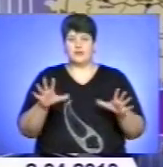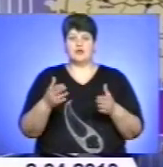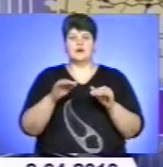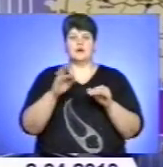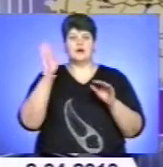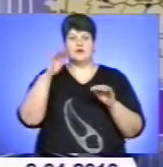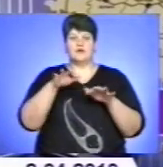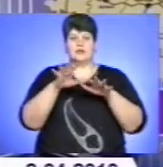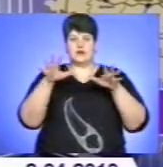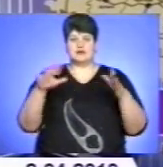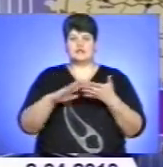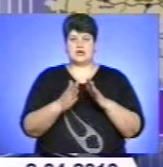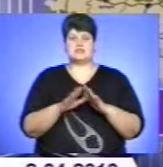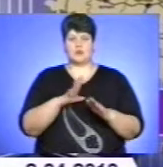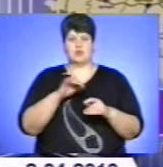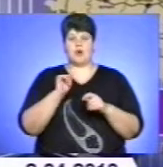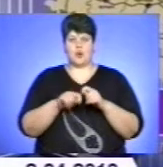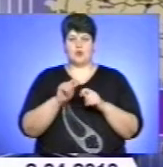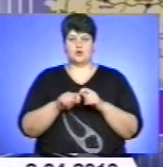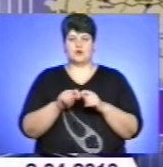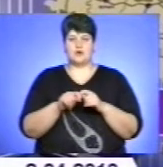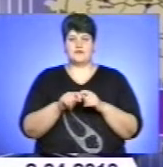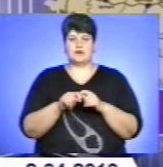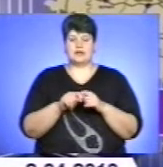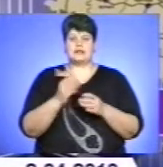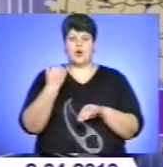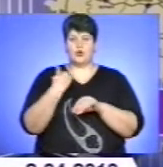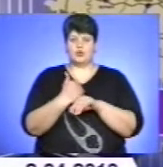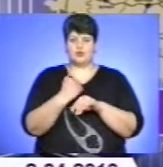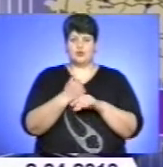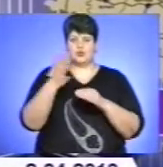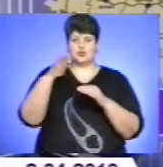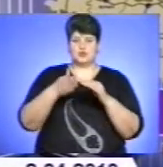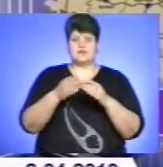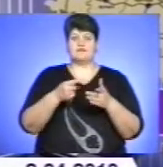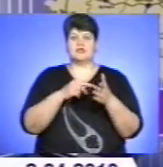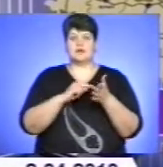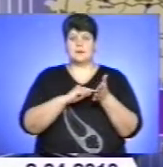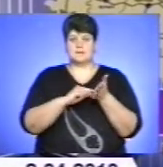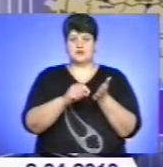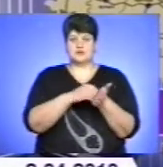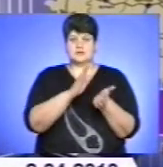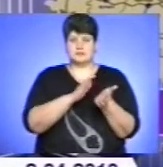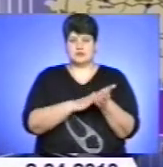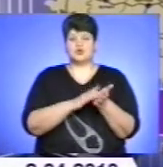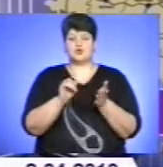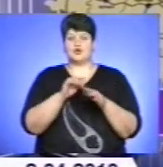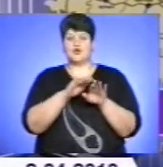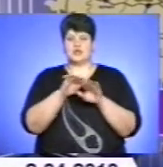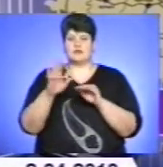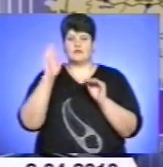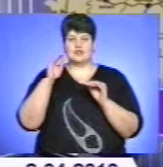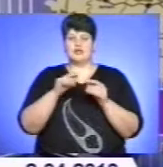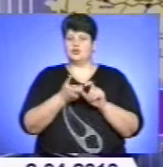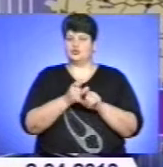ситуація була повністю під контролем. На головному шлюзі відмічено, зафіксовано, що рівень води значно